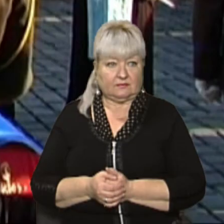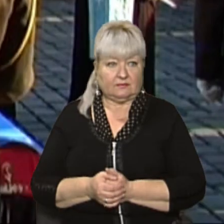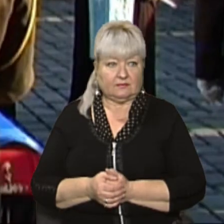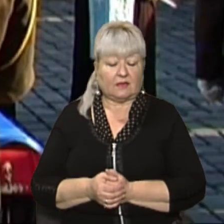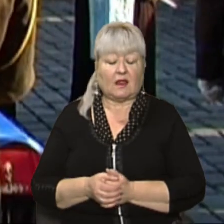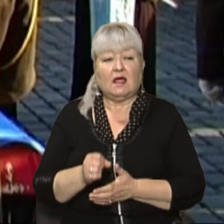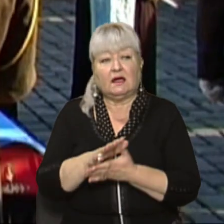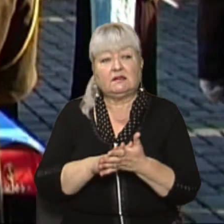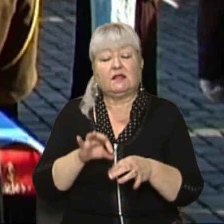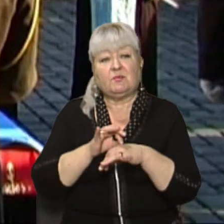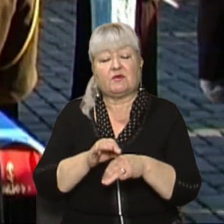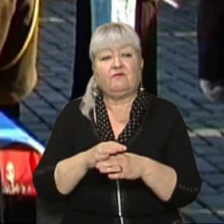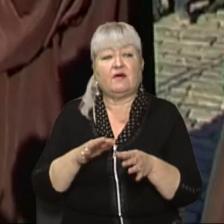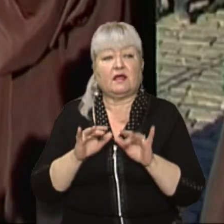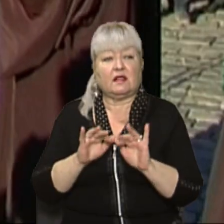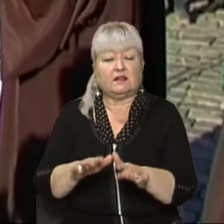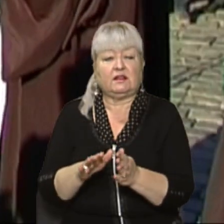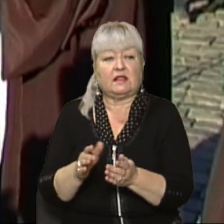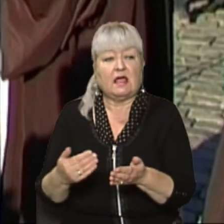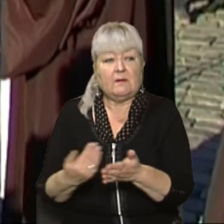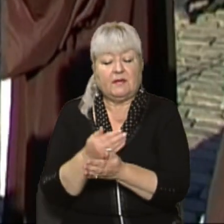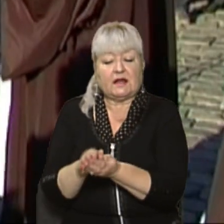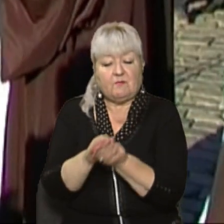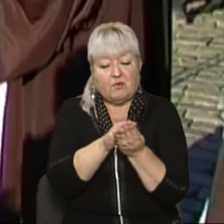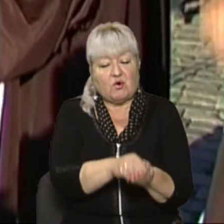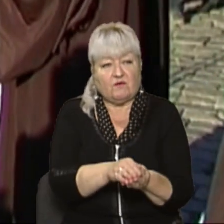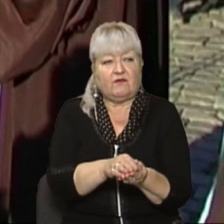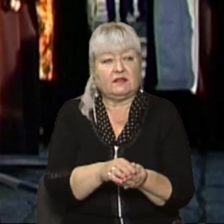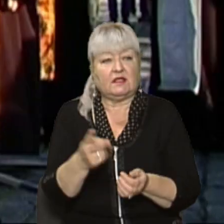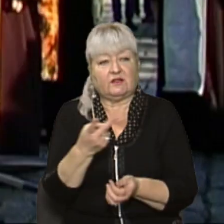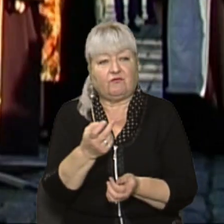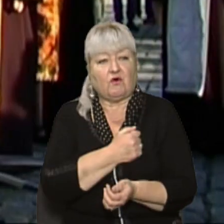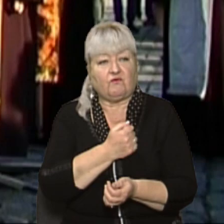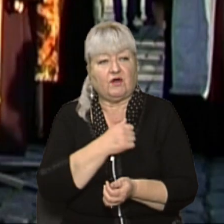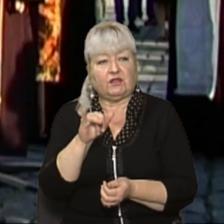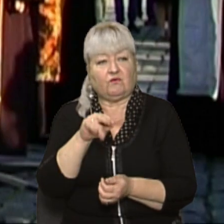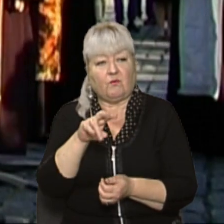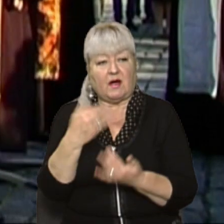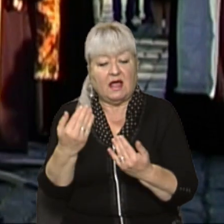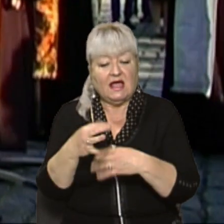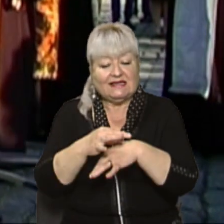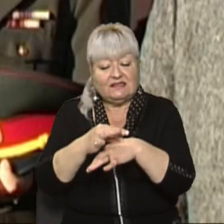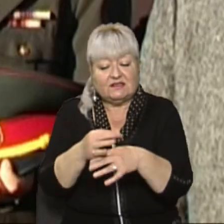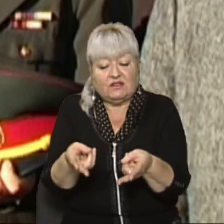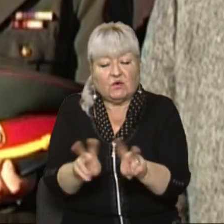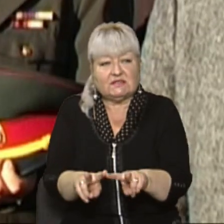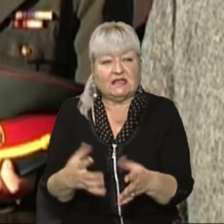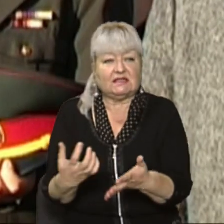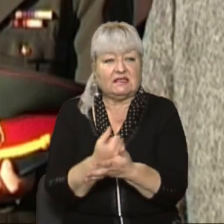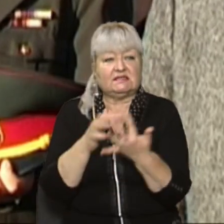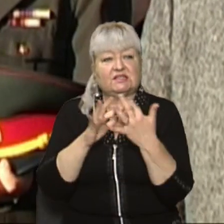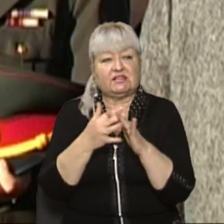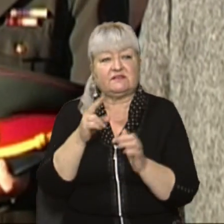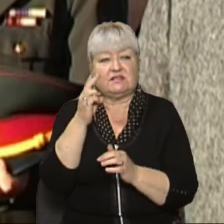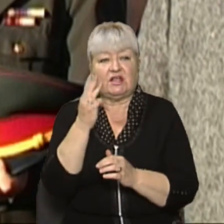Далі провели чин перепоховання двох вояків УПА – Михайла Мочурада та Дмитра Онищака. Їхні останки знайшли у селищі міського типу